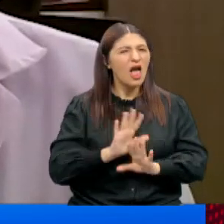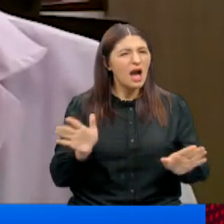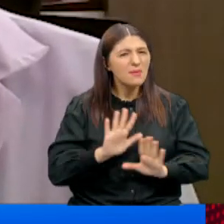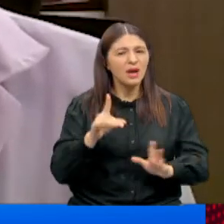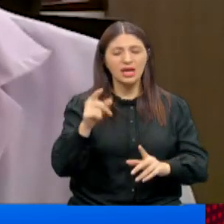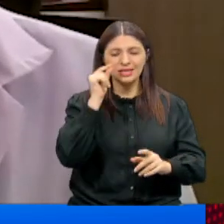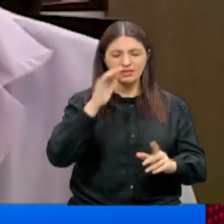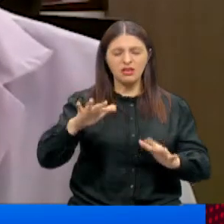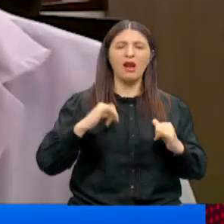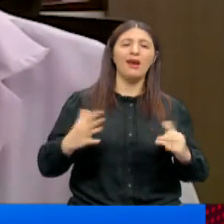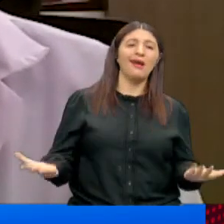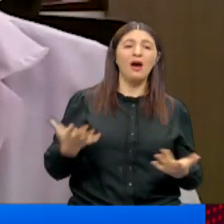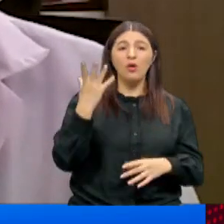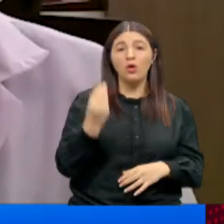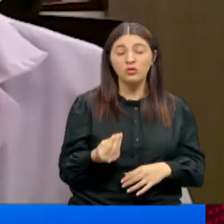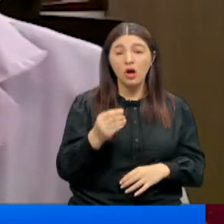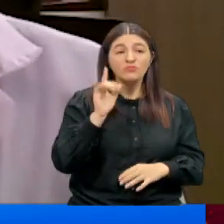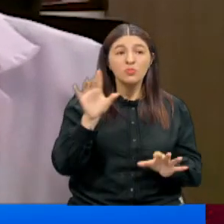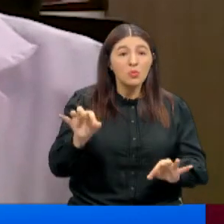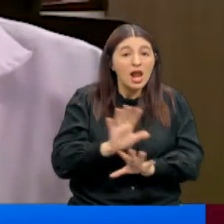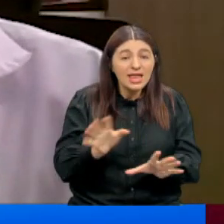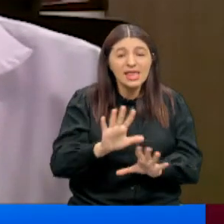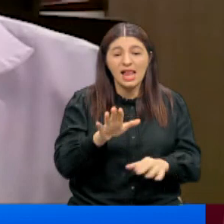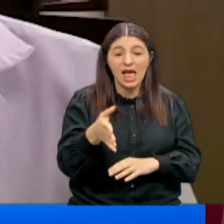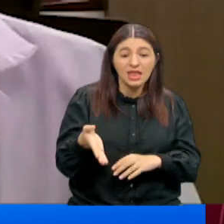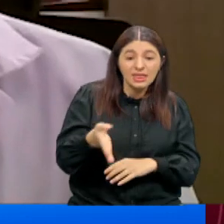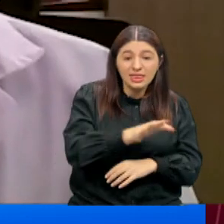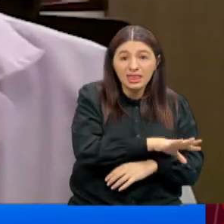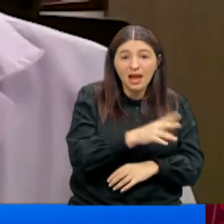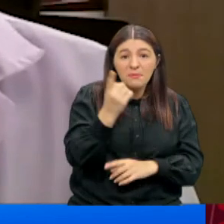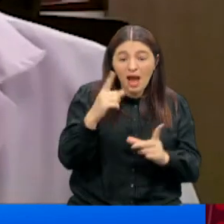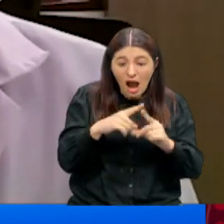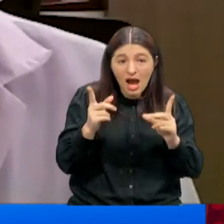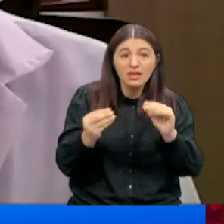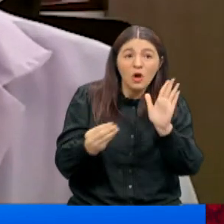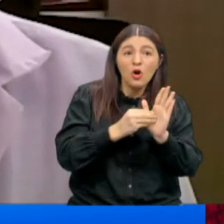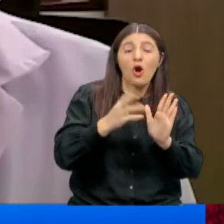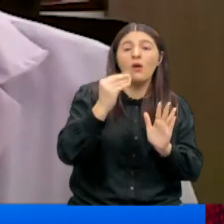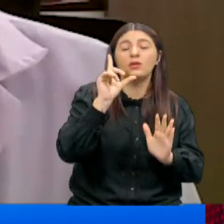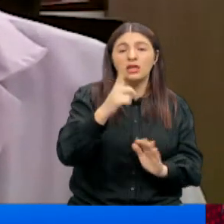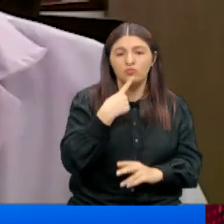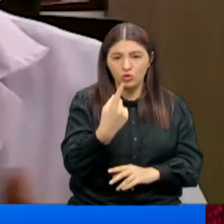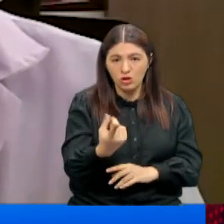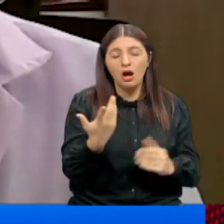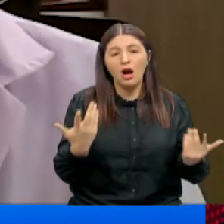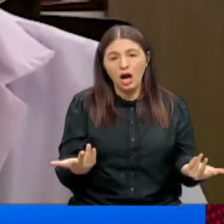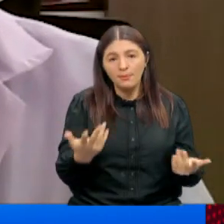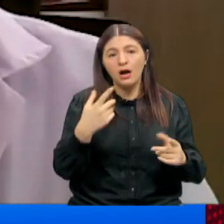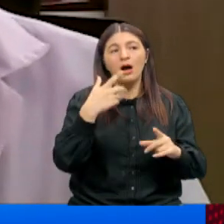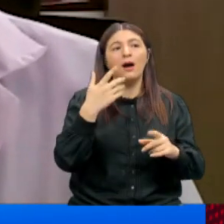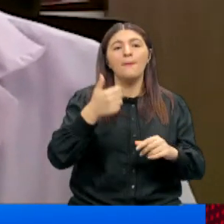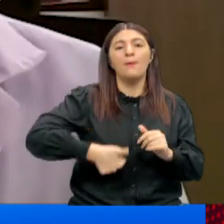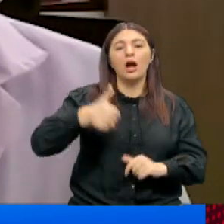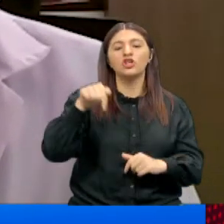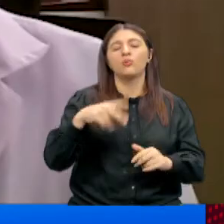İnsanları rehavete sevk ediyorsunuz. Hani böyle değil, diğer türlü bir harita yayınlamanız gerekir diyoruz. Ancak bakanlık